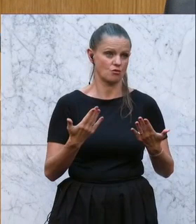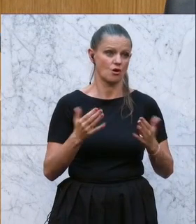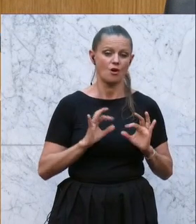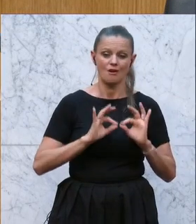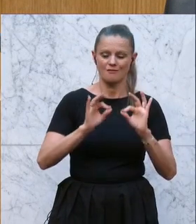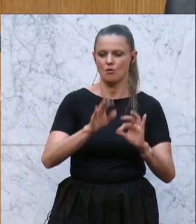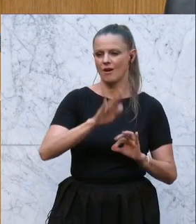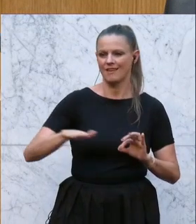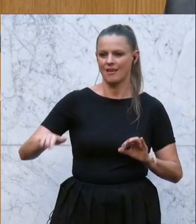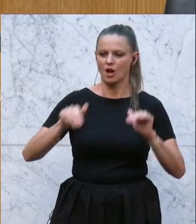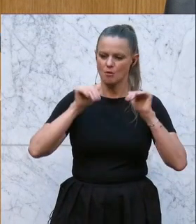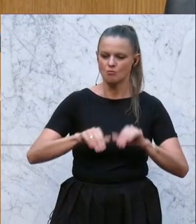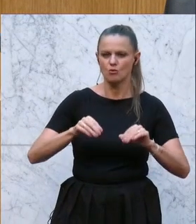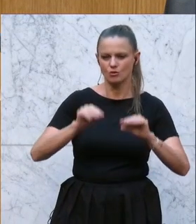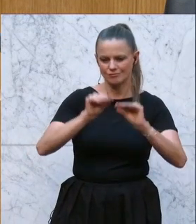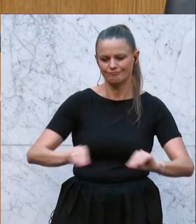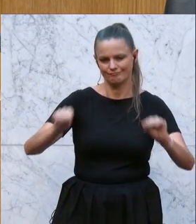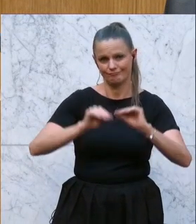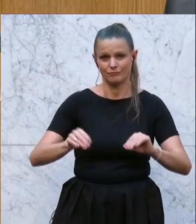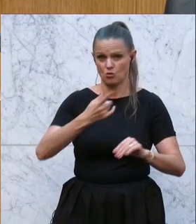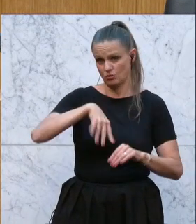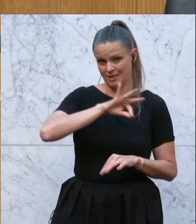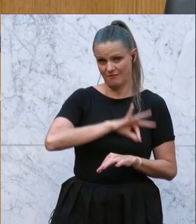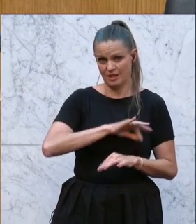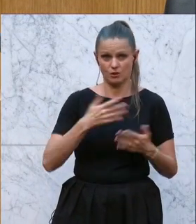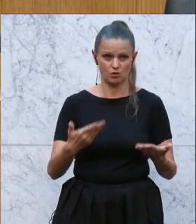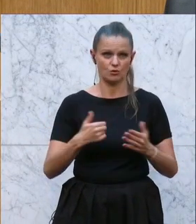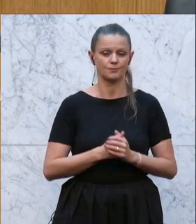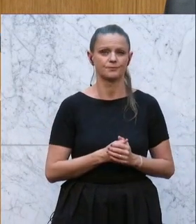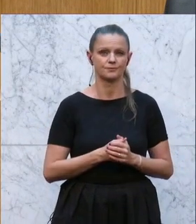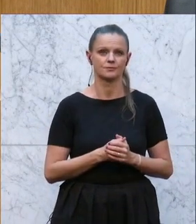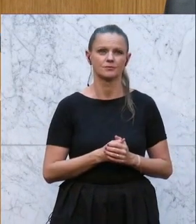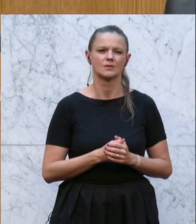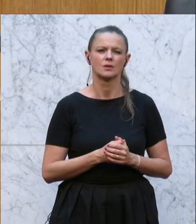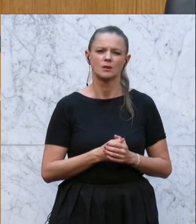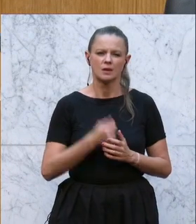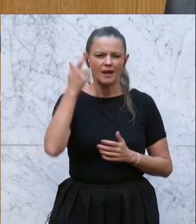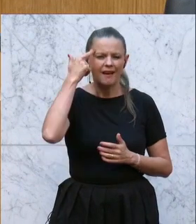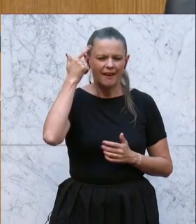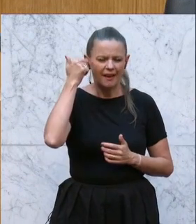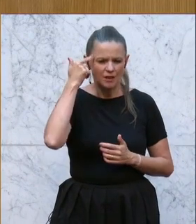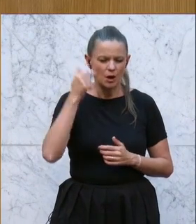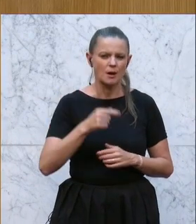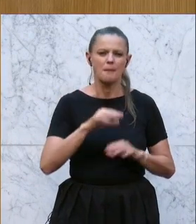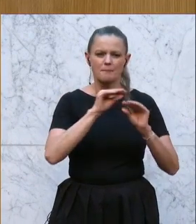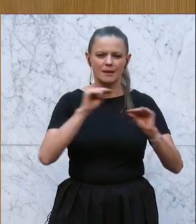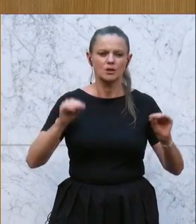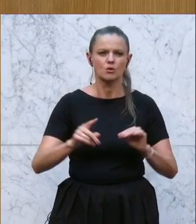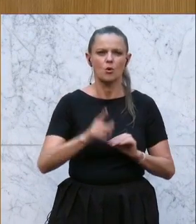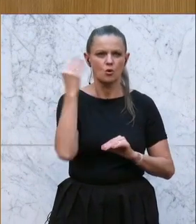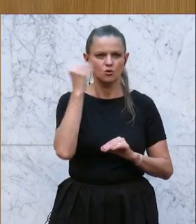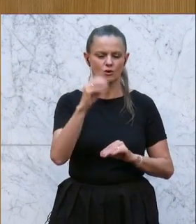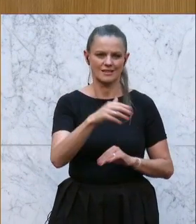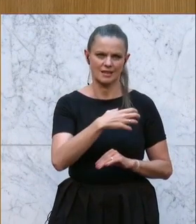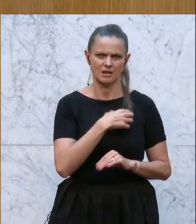Kindern vermitteln müssen und denen wir verpflichtet sind. Ich darf hier nur in Erinnerung rufen. Die Pädagogische Hochschule Salzburg hat vor einigen